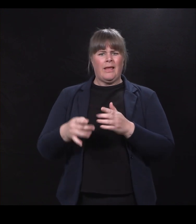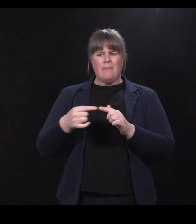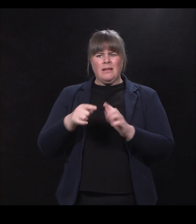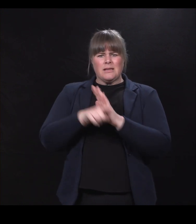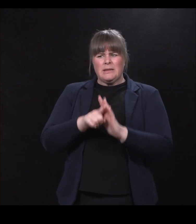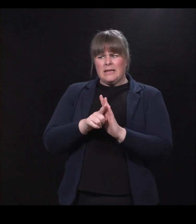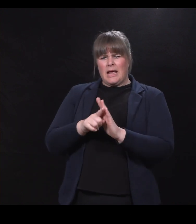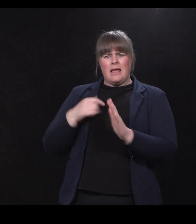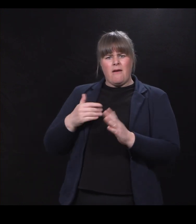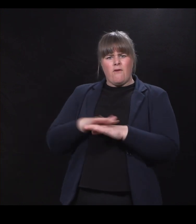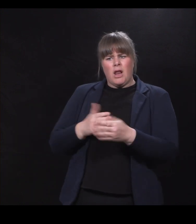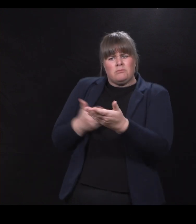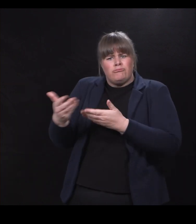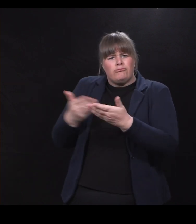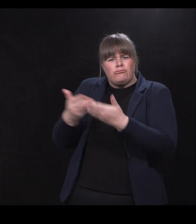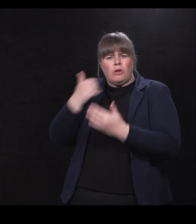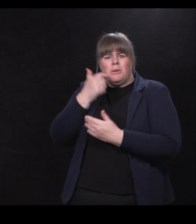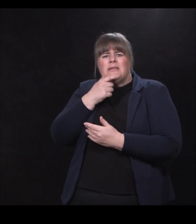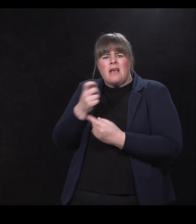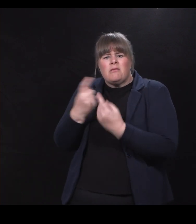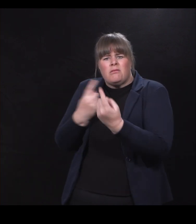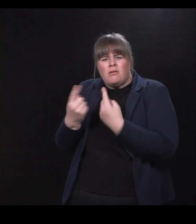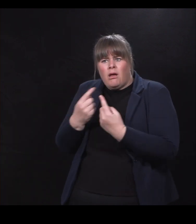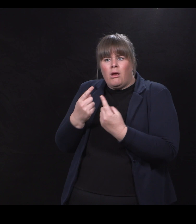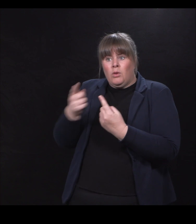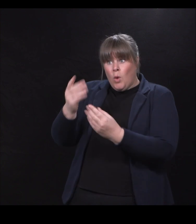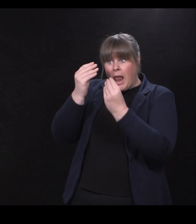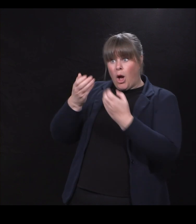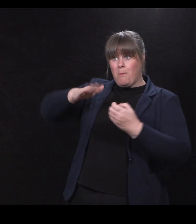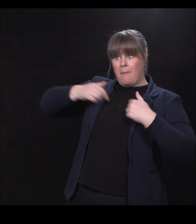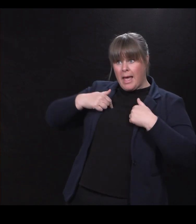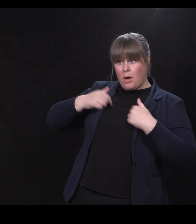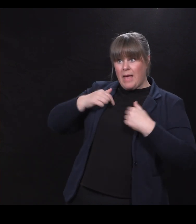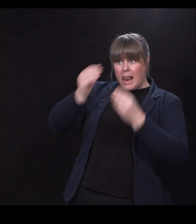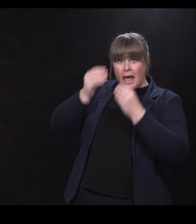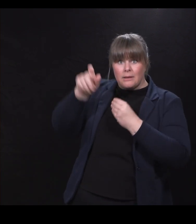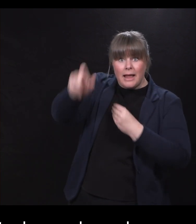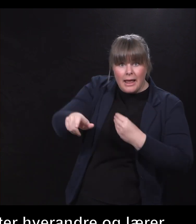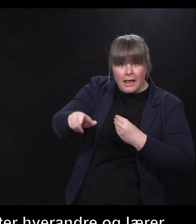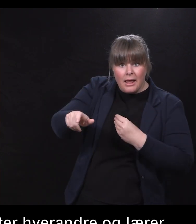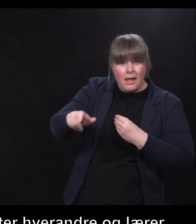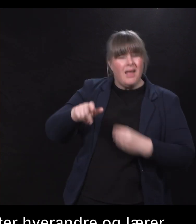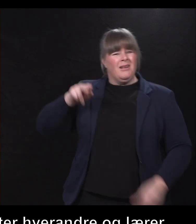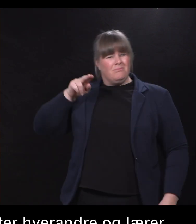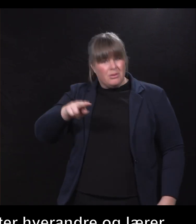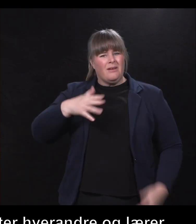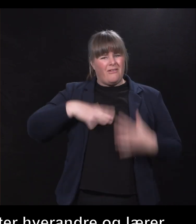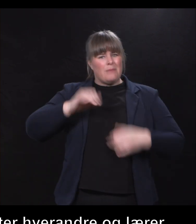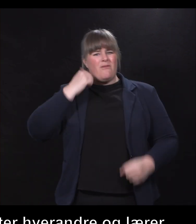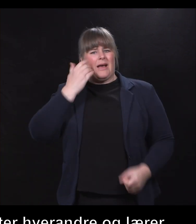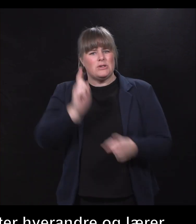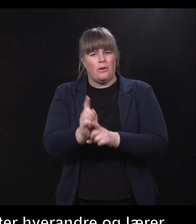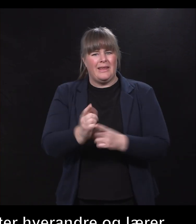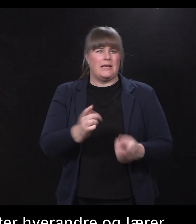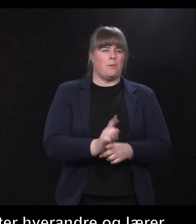blir kjent med en annen person. Og jeg lærer om den, den lærer om meg. Det er sånn jeg føler frivillighet burde være. Ikke at frivillighet sier at